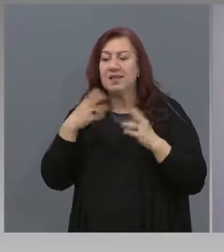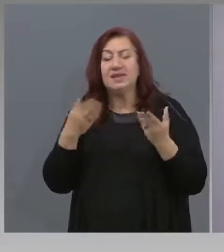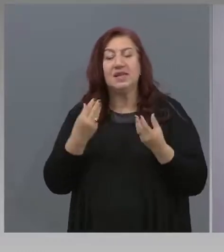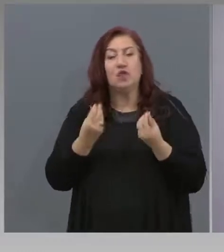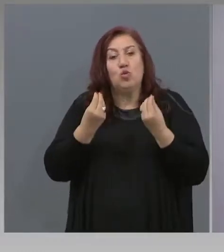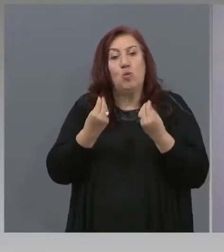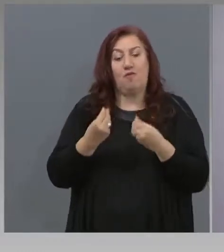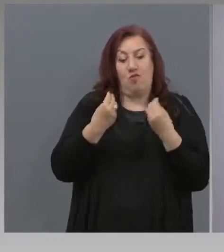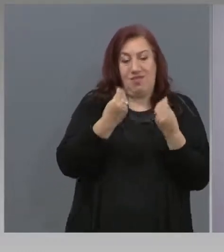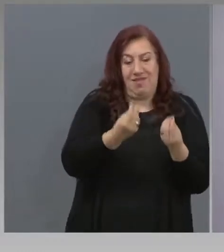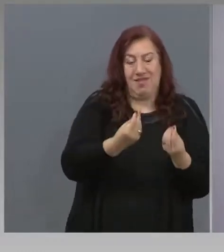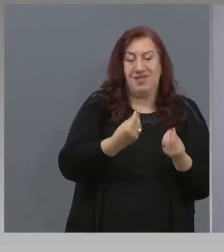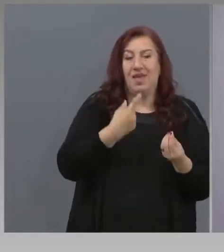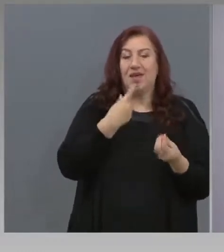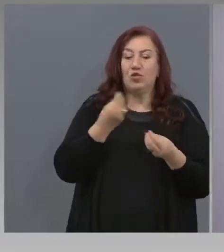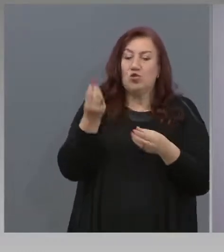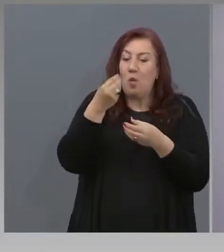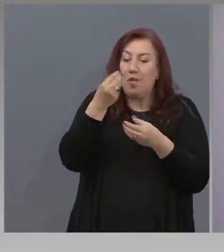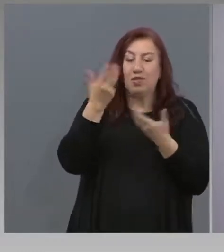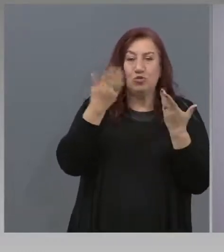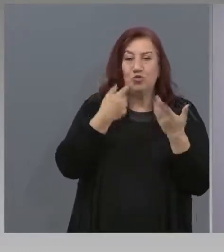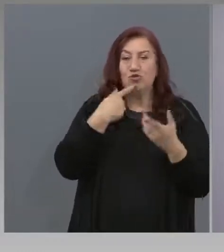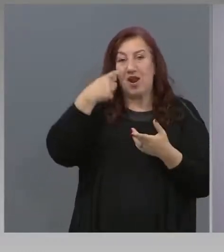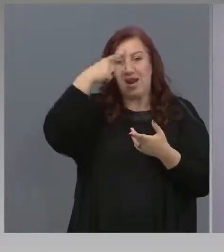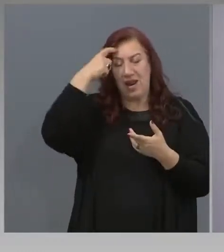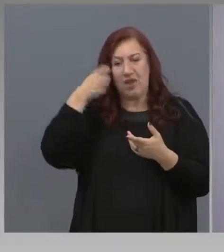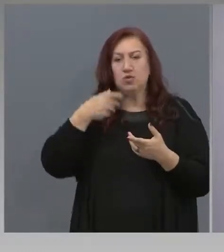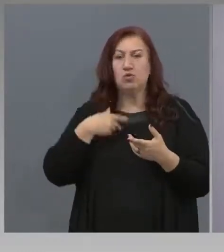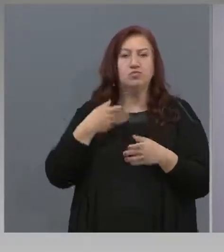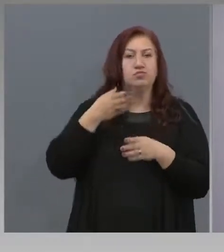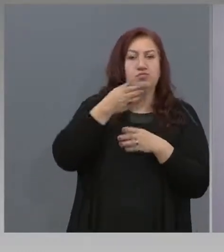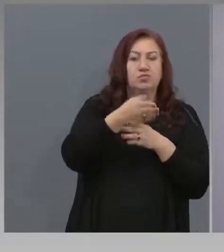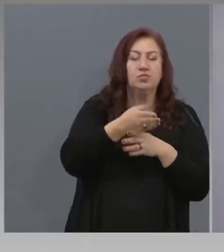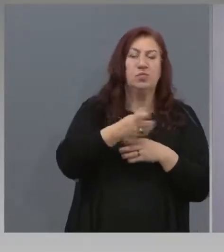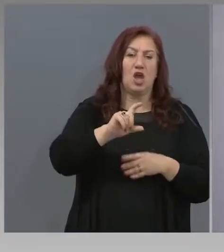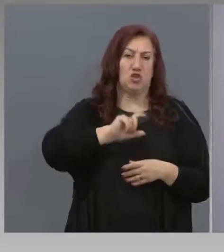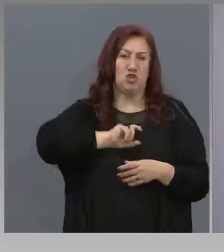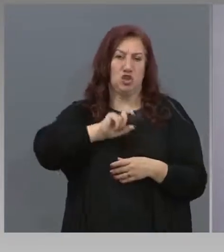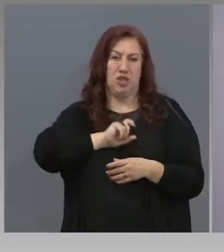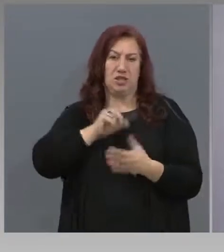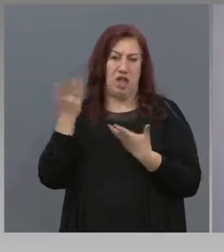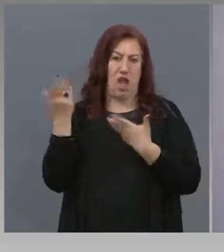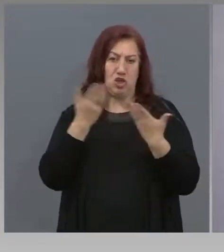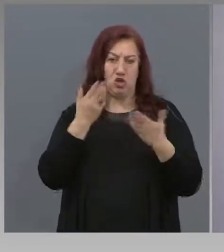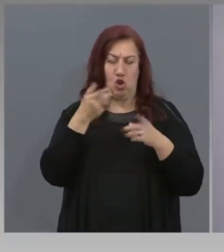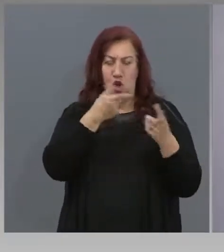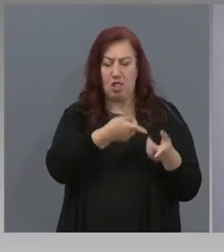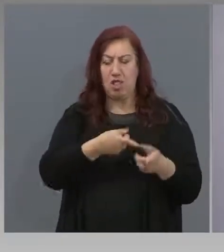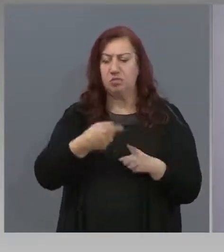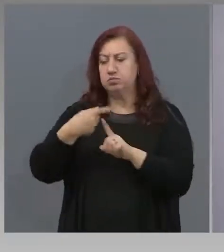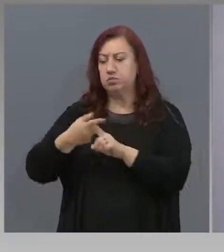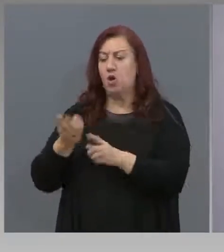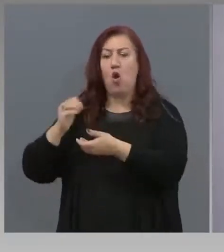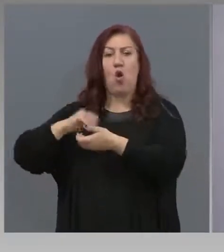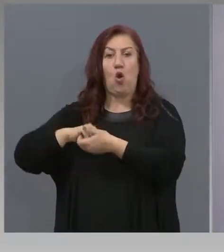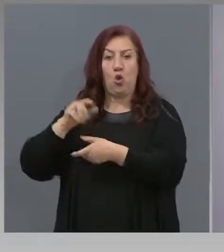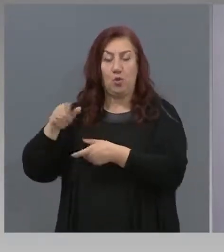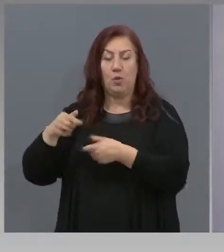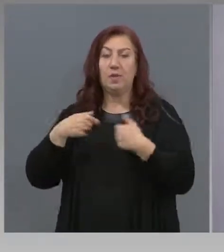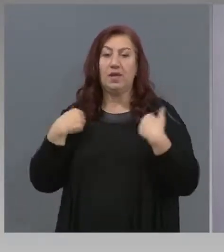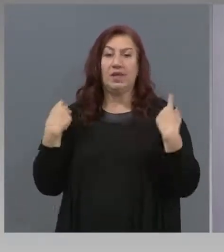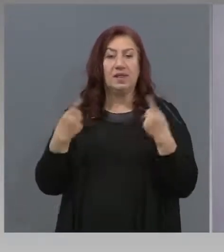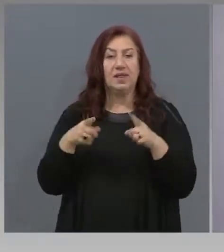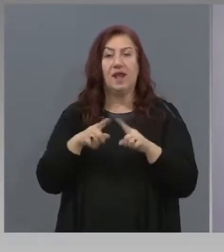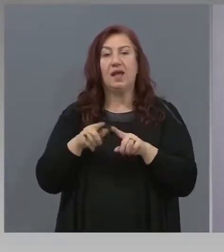голяма част от тях се предлагат частни школи, клубове. Ние като система, това което говорихме, сме дължни да